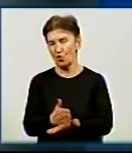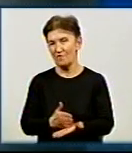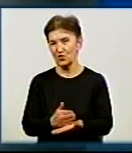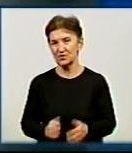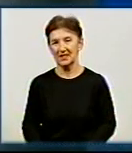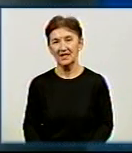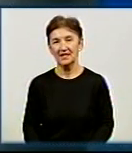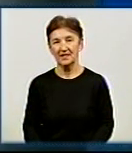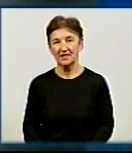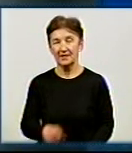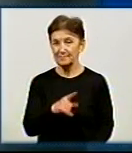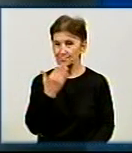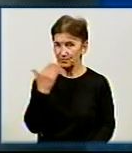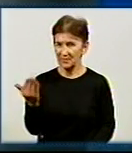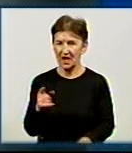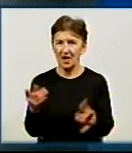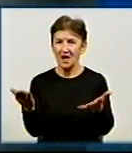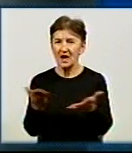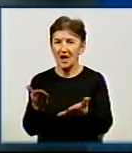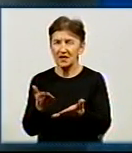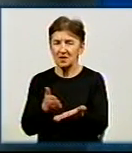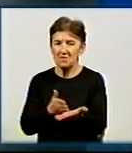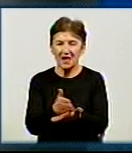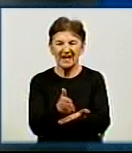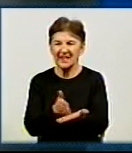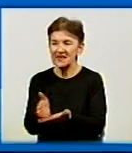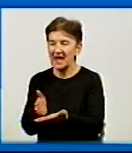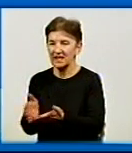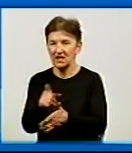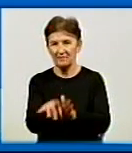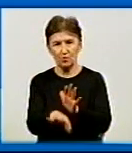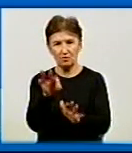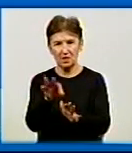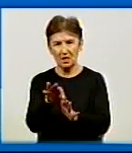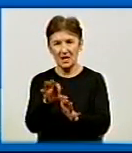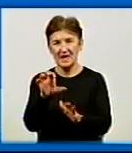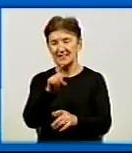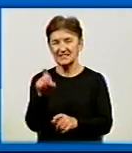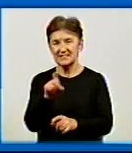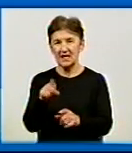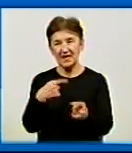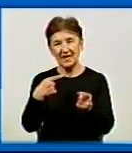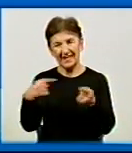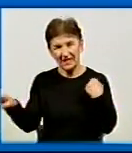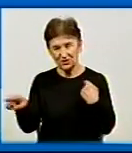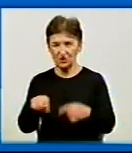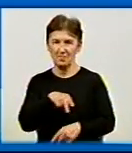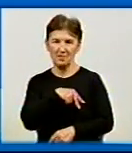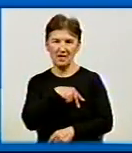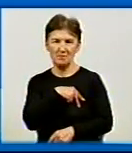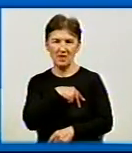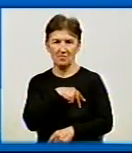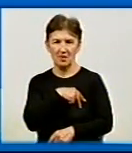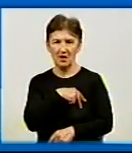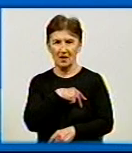якими критеріями ви користуєтесь? Принаймні, критерії у вас спільні, ну, з іншими подібними преміями? Від